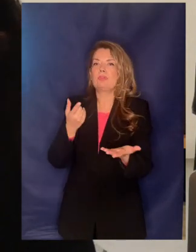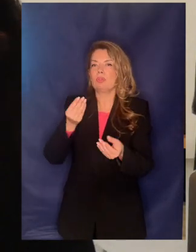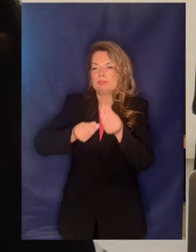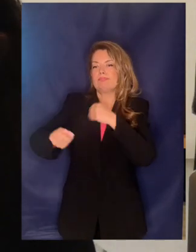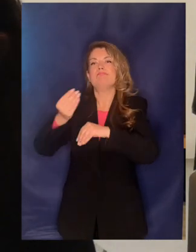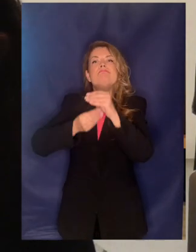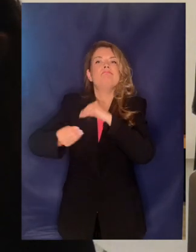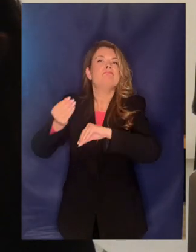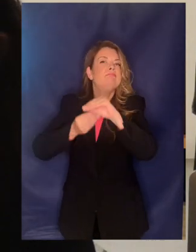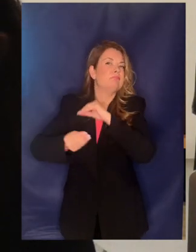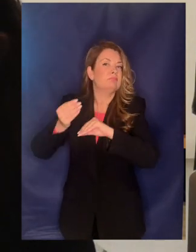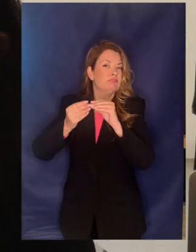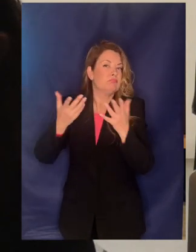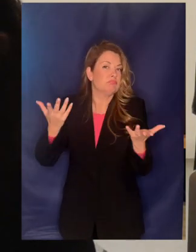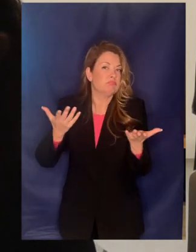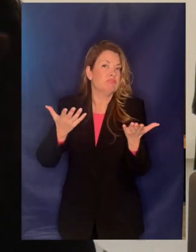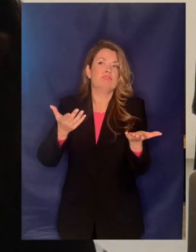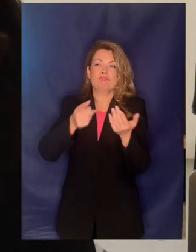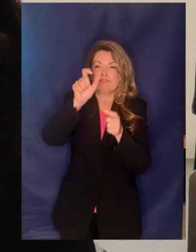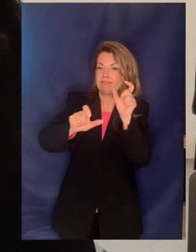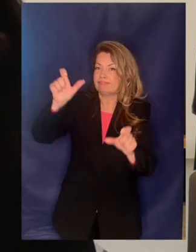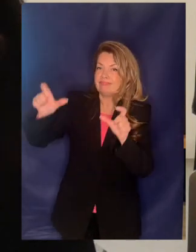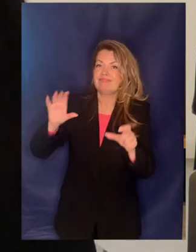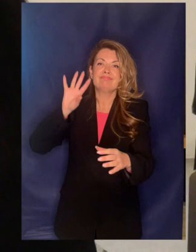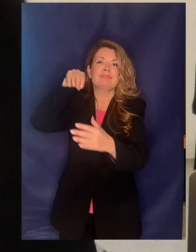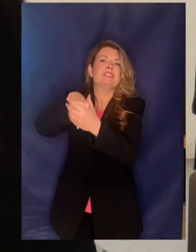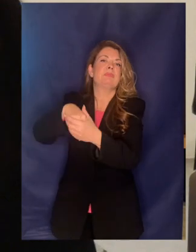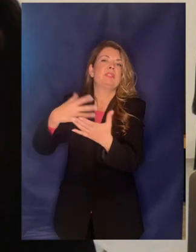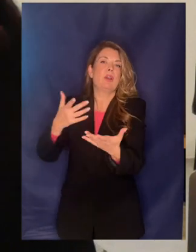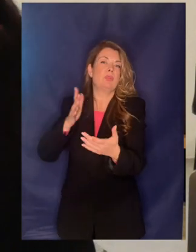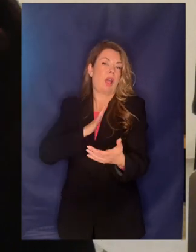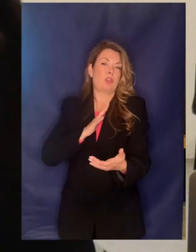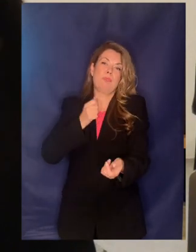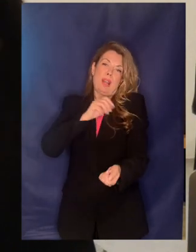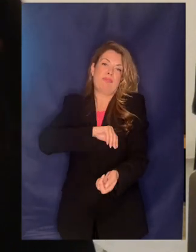πάρα πολλά στελέχη που δουλεύουν και στο υπερταμείο